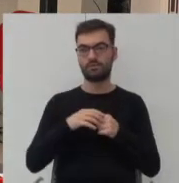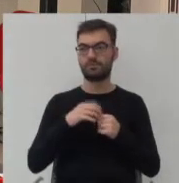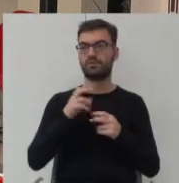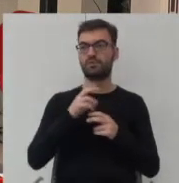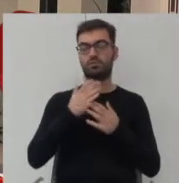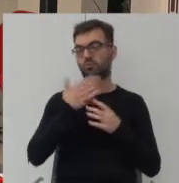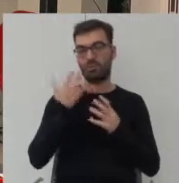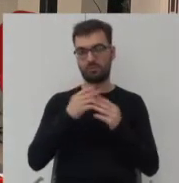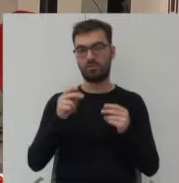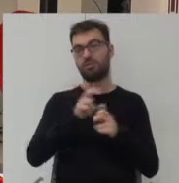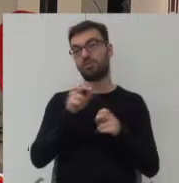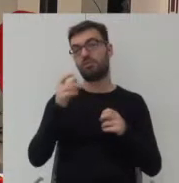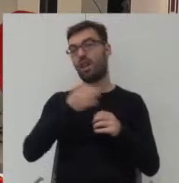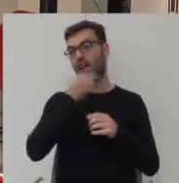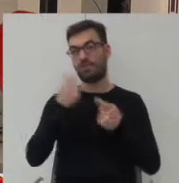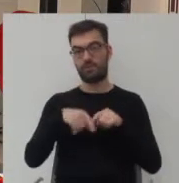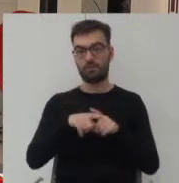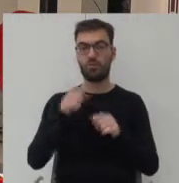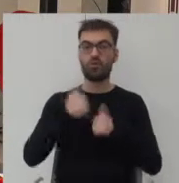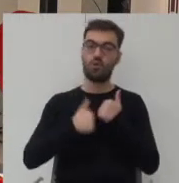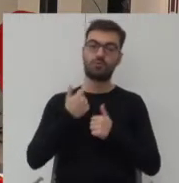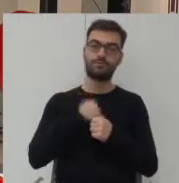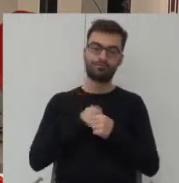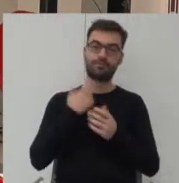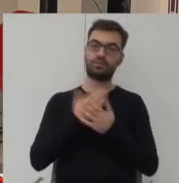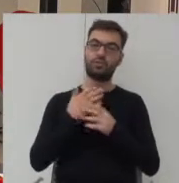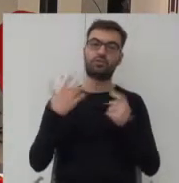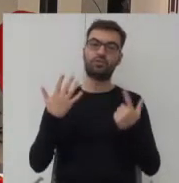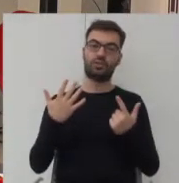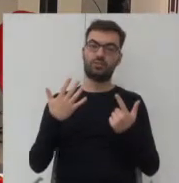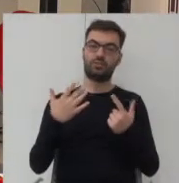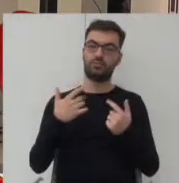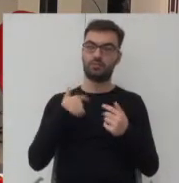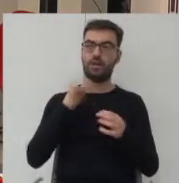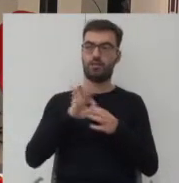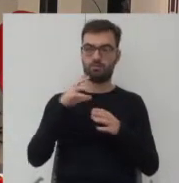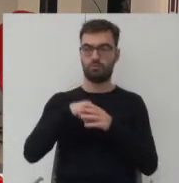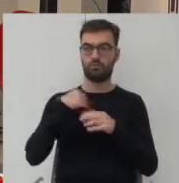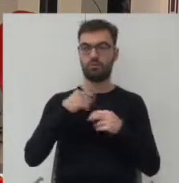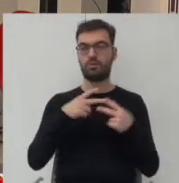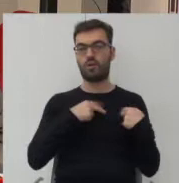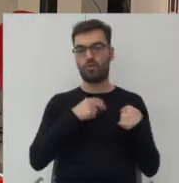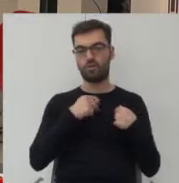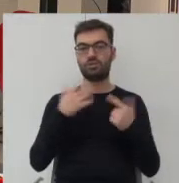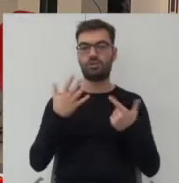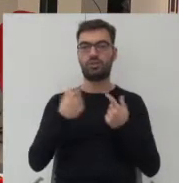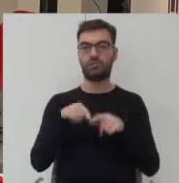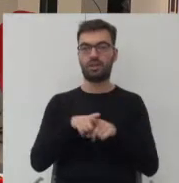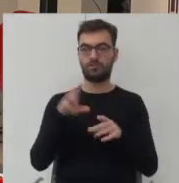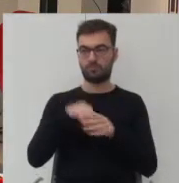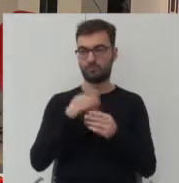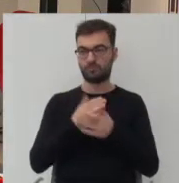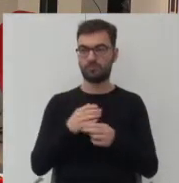raczej może być wykonany bardziej optymalnie w konkursie niestety wzięło udział tylko siedmiu ja sądziłem ten konkurs siedem zespołów